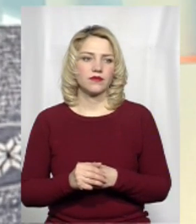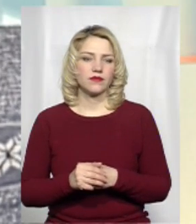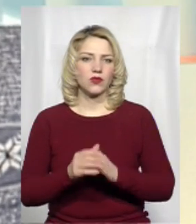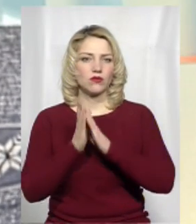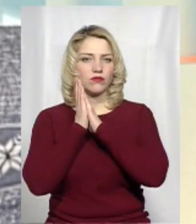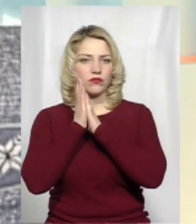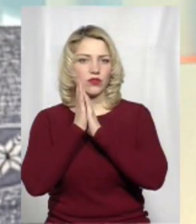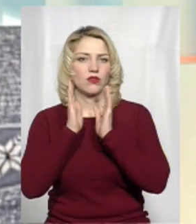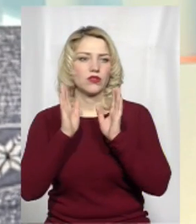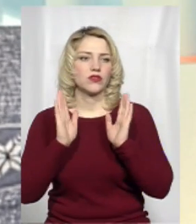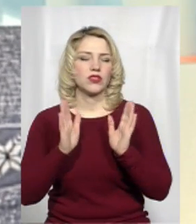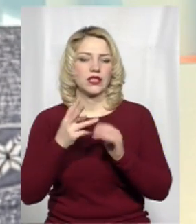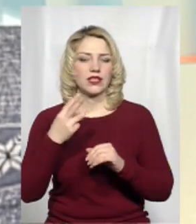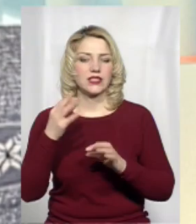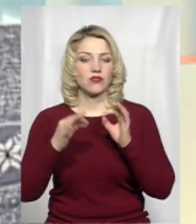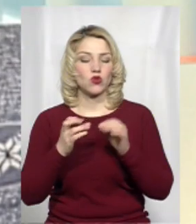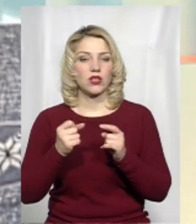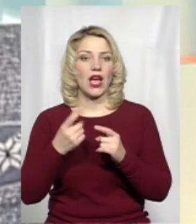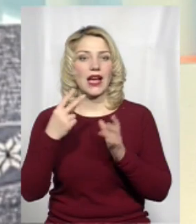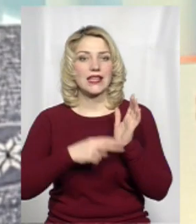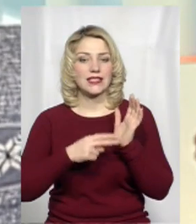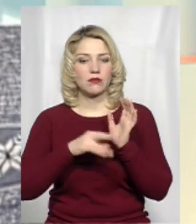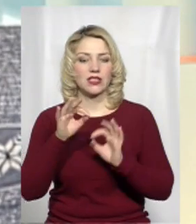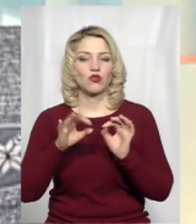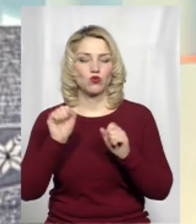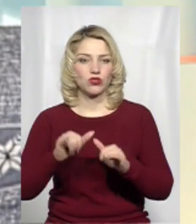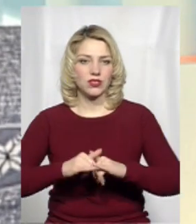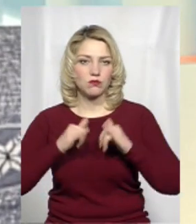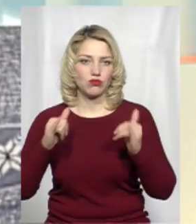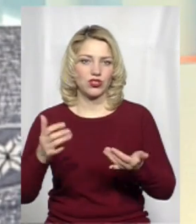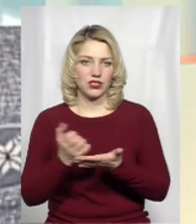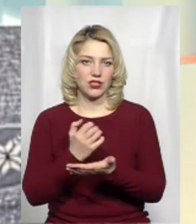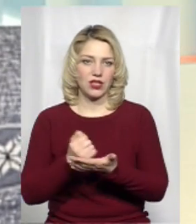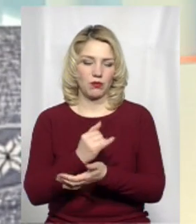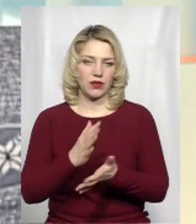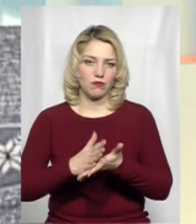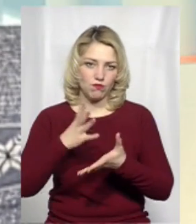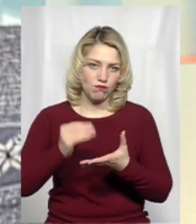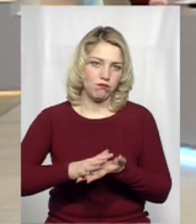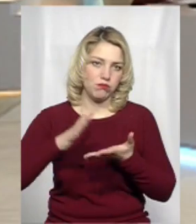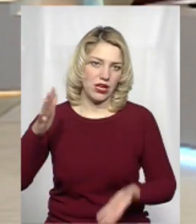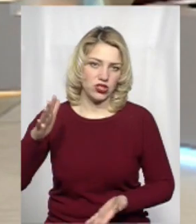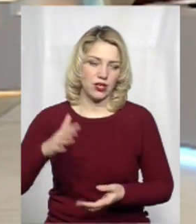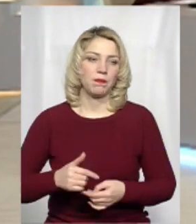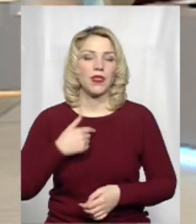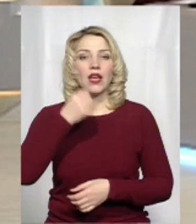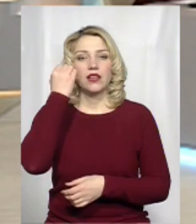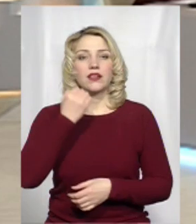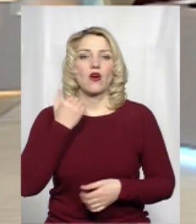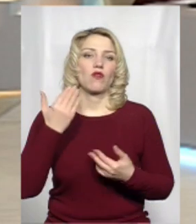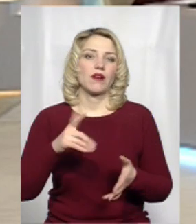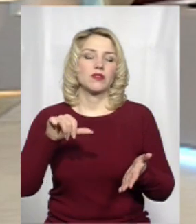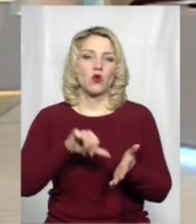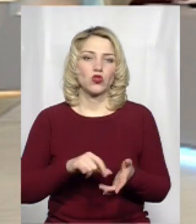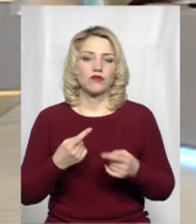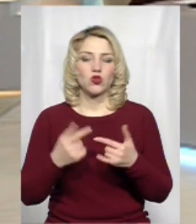-Ліга, це може бути лише 30%. 70% можна ще збільшити чек середній і заробити набагато більше. Я вам дякую за участь